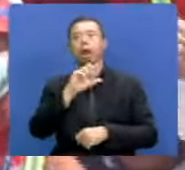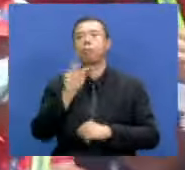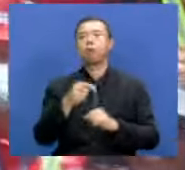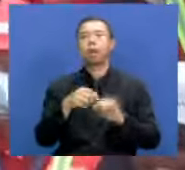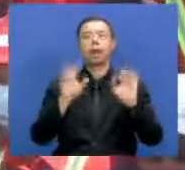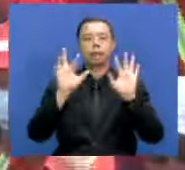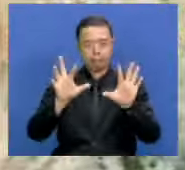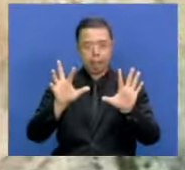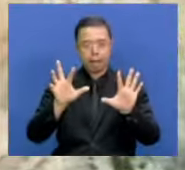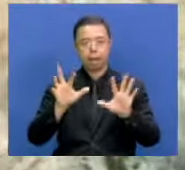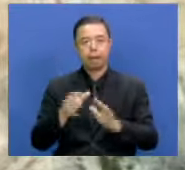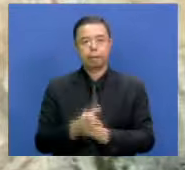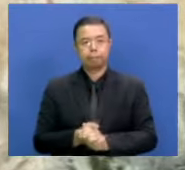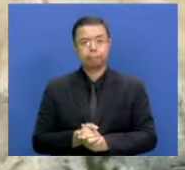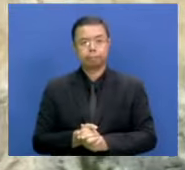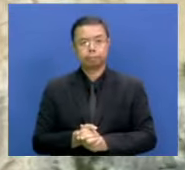September mendatang.